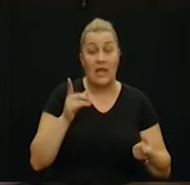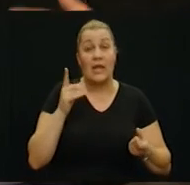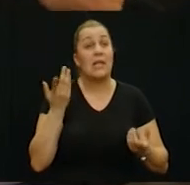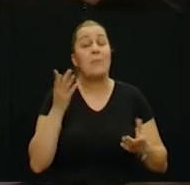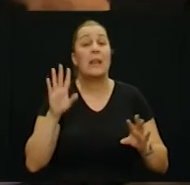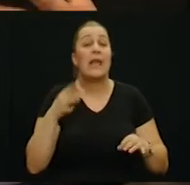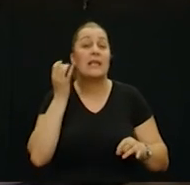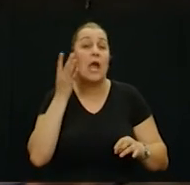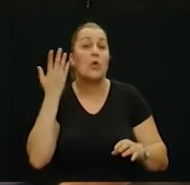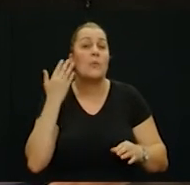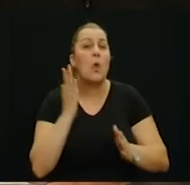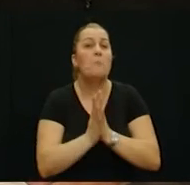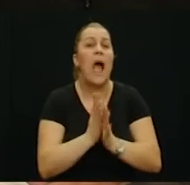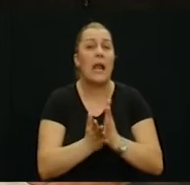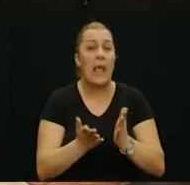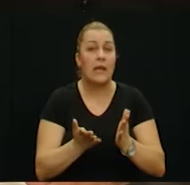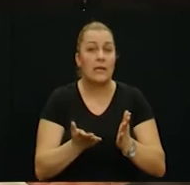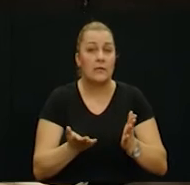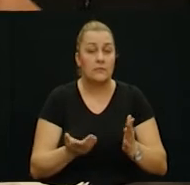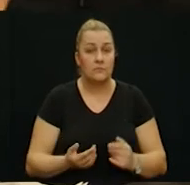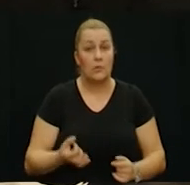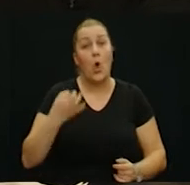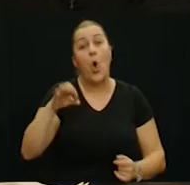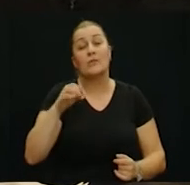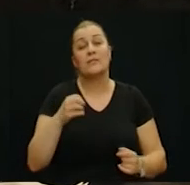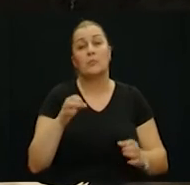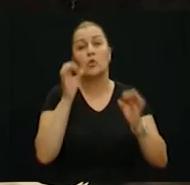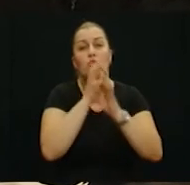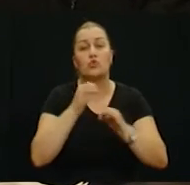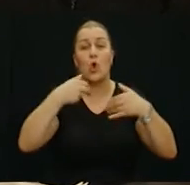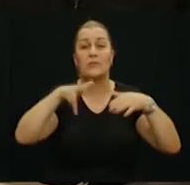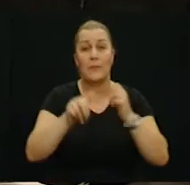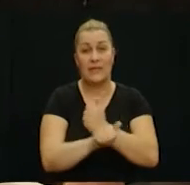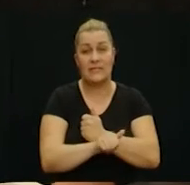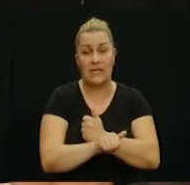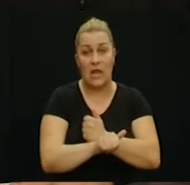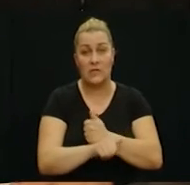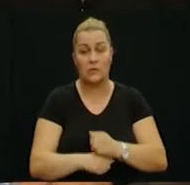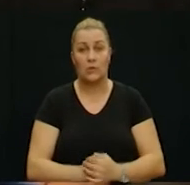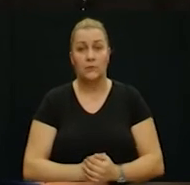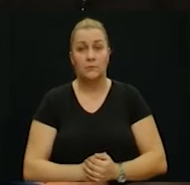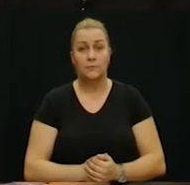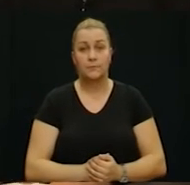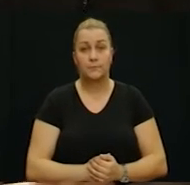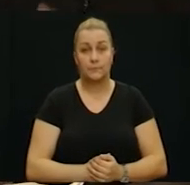Imate li neki dan, patljeni dan, da ga tako nazovete? Ima, pazite. Osim tužnog, 18. studenog. Pazite,